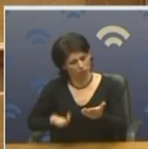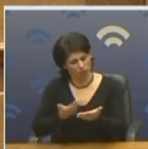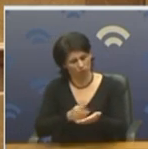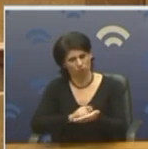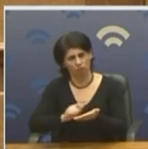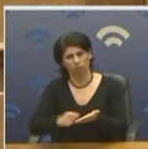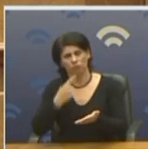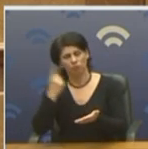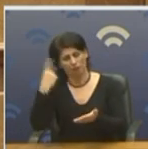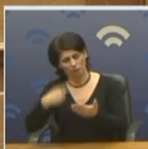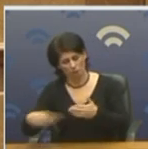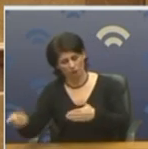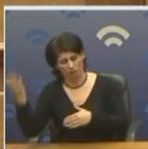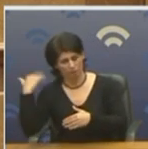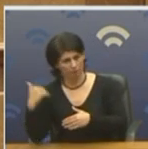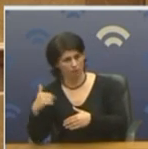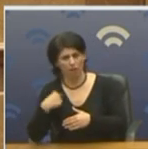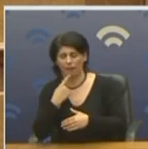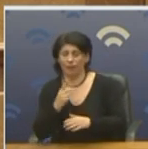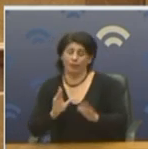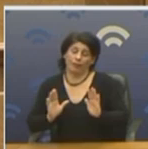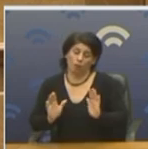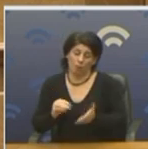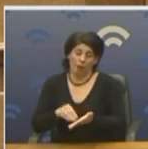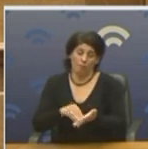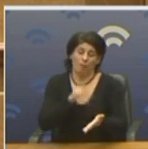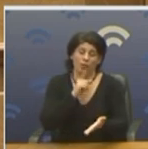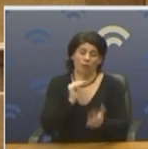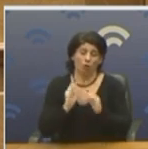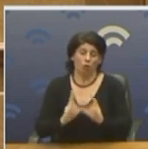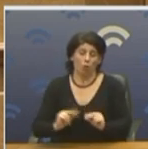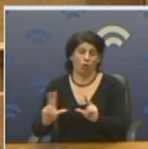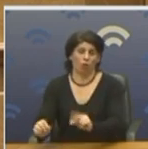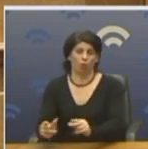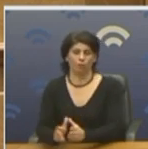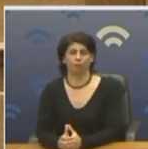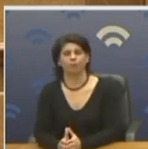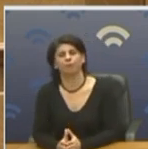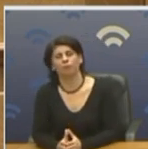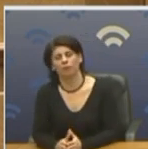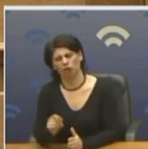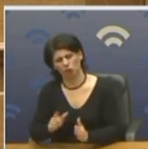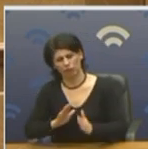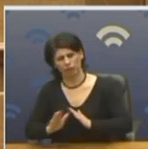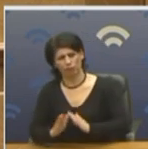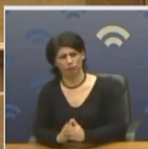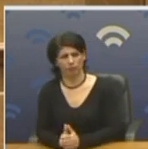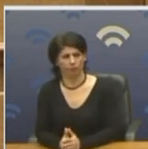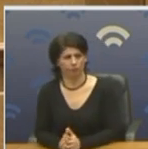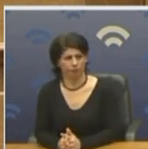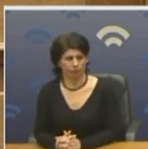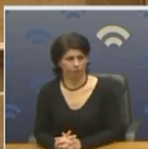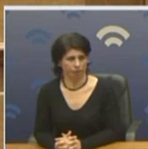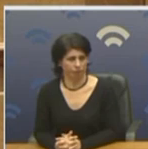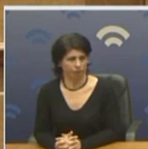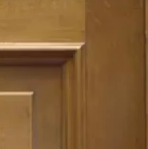είπαμε και μια εβδομάδα. Αλλά δεν ακουγόμαστε. Και πάμε τώρα στα βολέματα. Τώρα γίνονται οι μεγάλες δουλειές κύριε Τσίπρα. Τώρα κύριε Γραμμάτα γίνονται δουλειές.